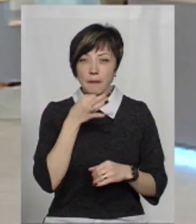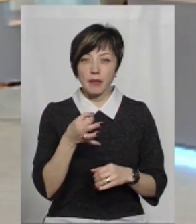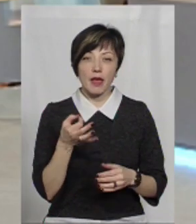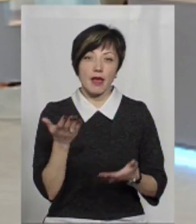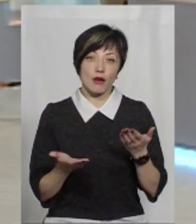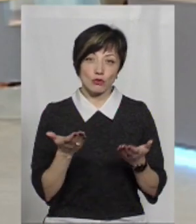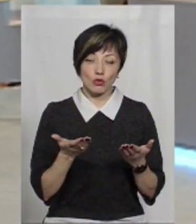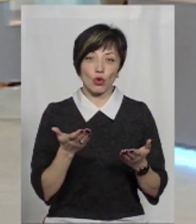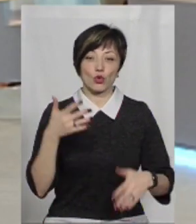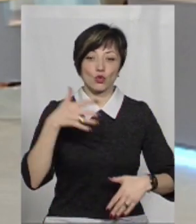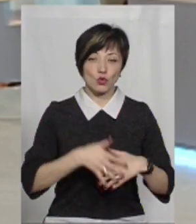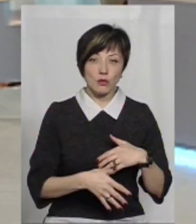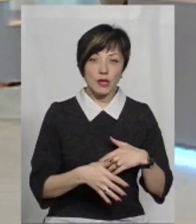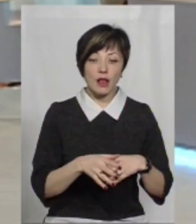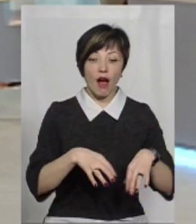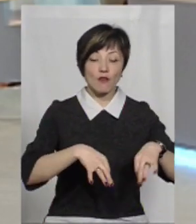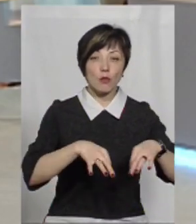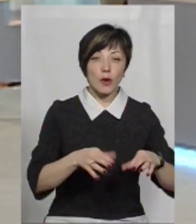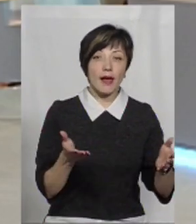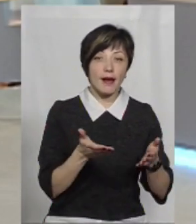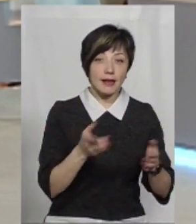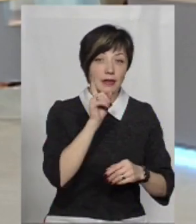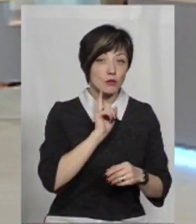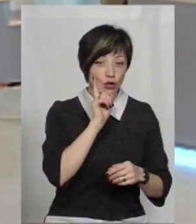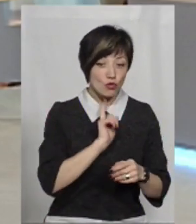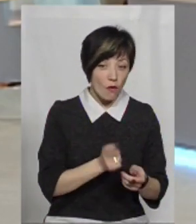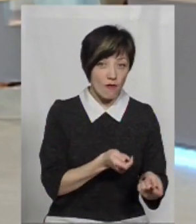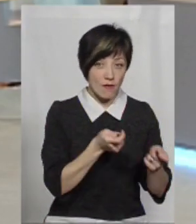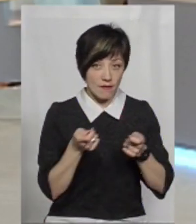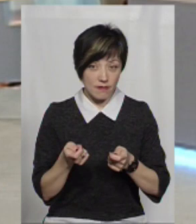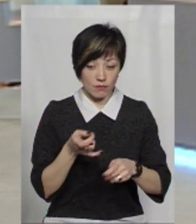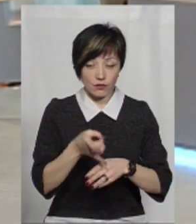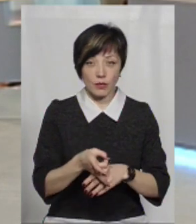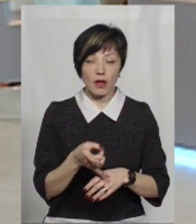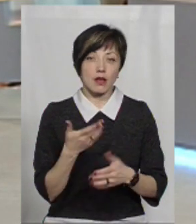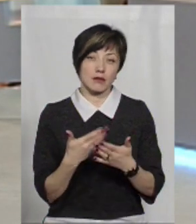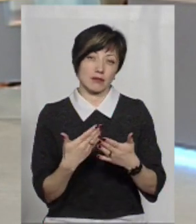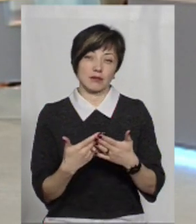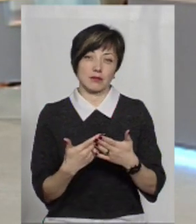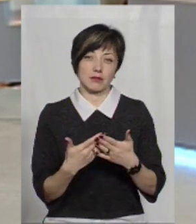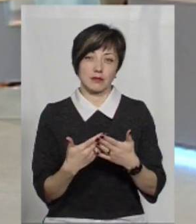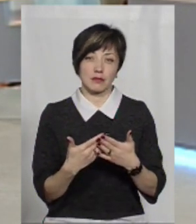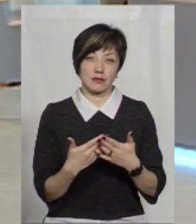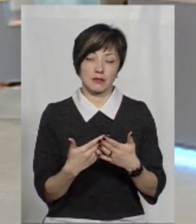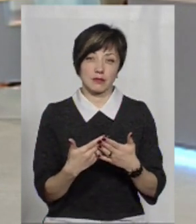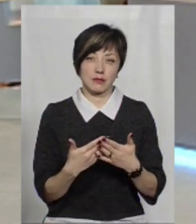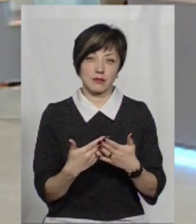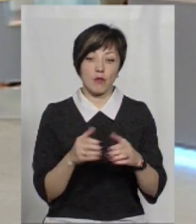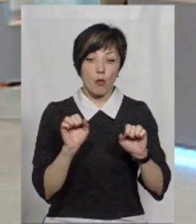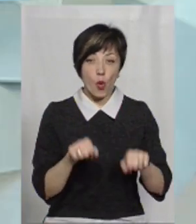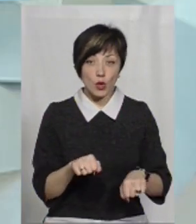так, якщо більш-менш зрозуміло з тими автомобілями, які тимчасово сюди в'їжджали, їх десь, певну, кількість можна